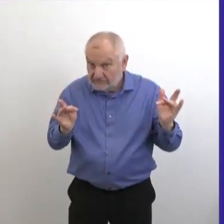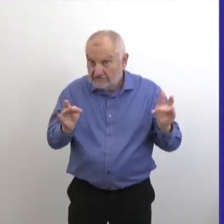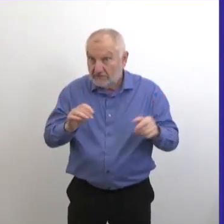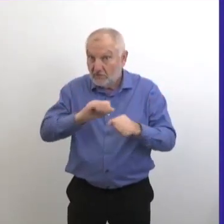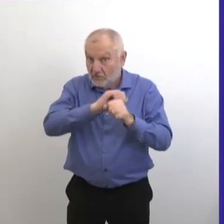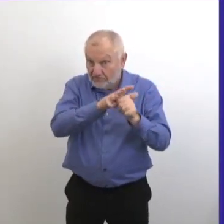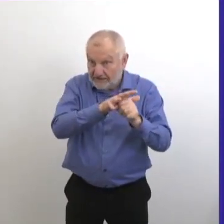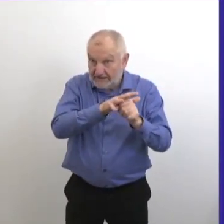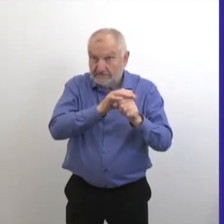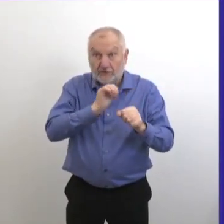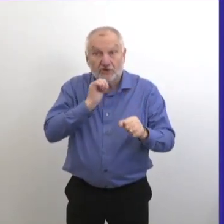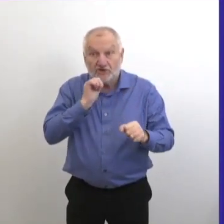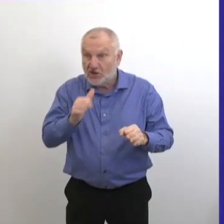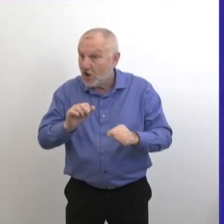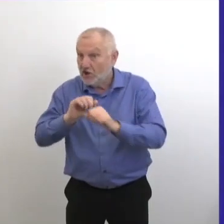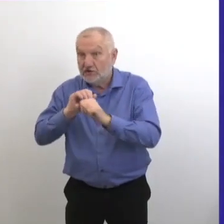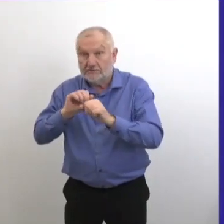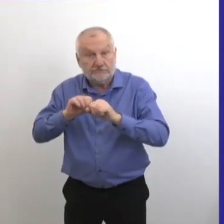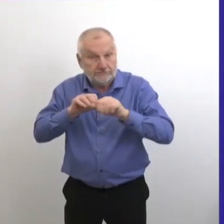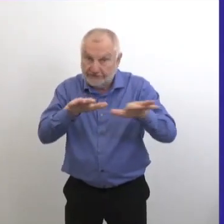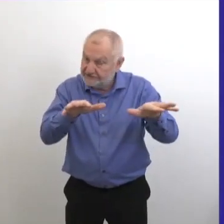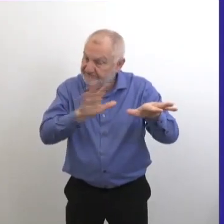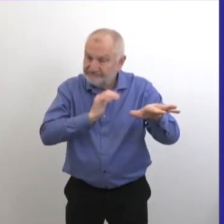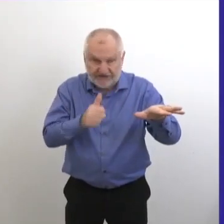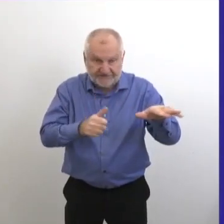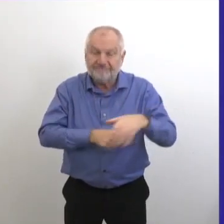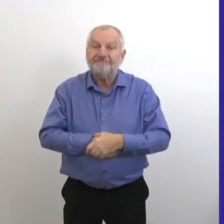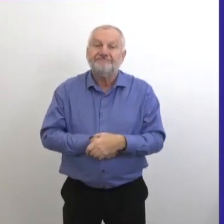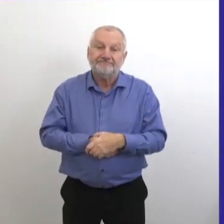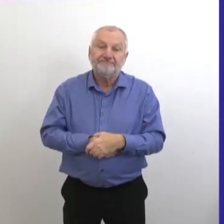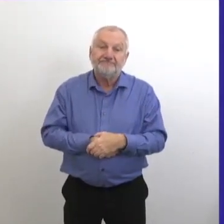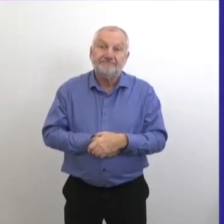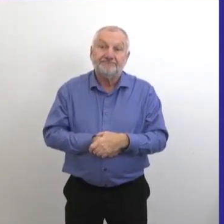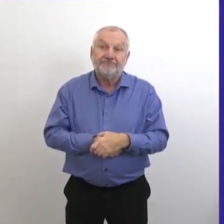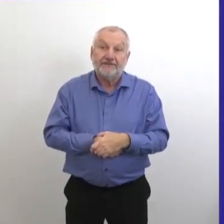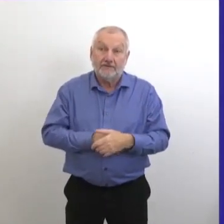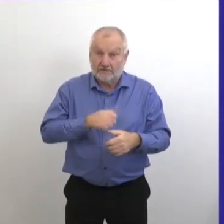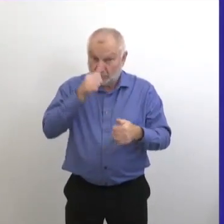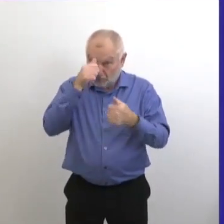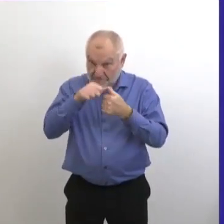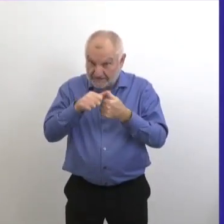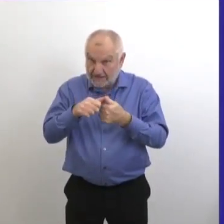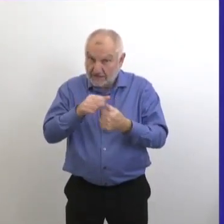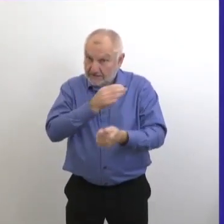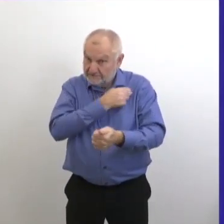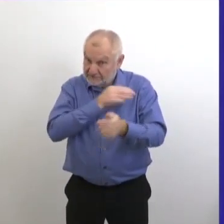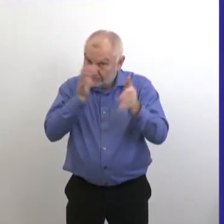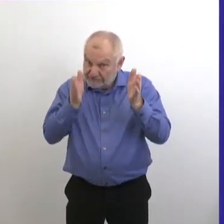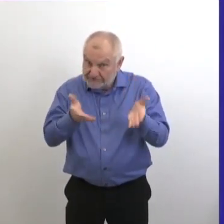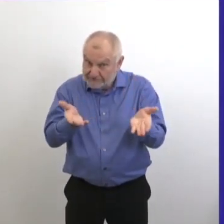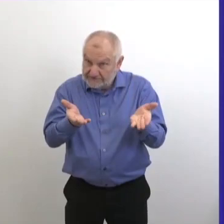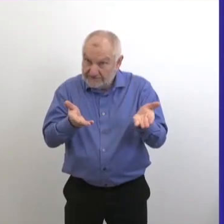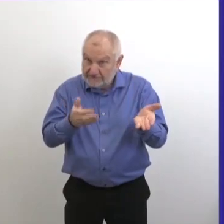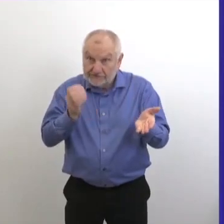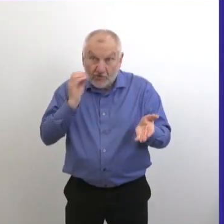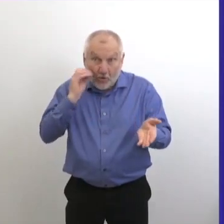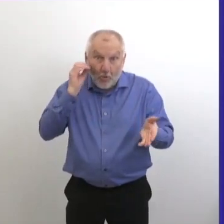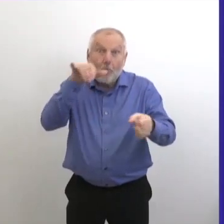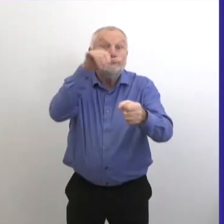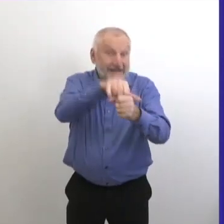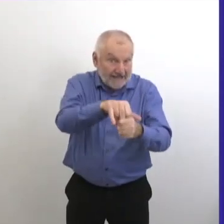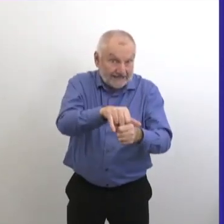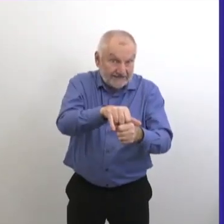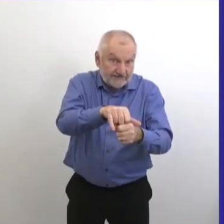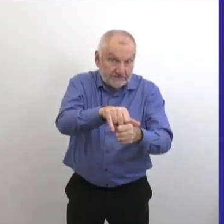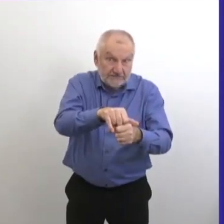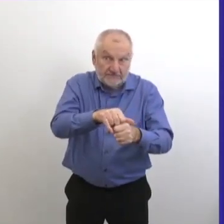avec la COVID, pas simplement les gens qui sont infectieux. Je veux continuer à rappeler aux Manitobains qu'ils doivent rester à la maison le plus possible. Le nombre de